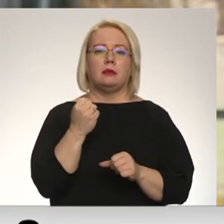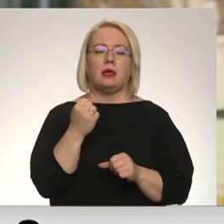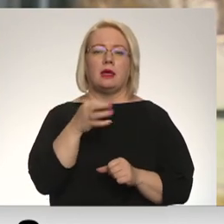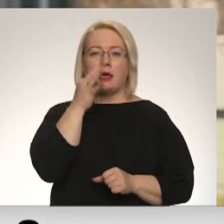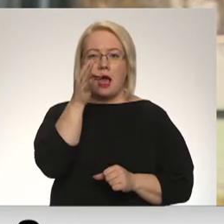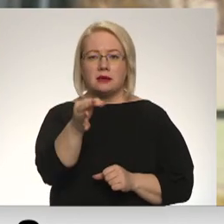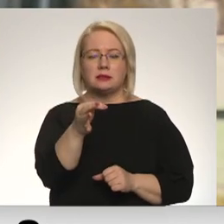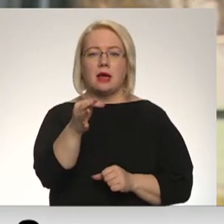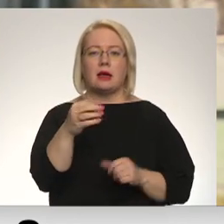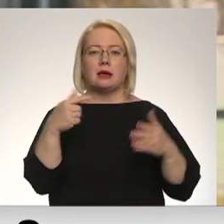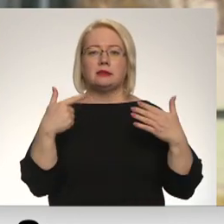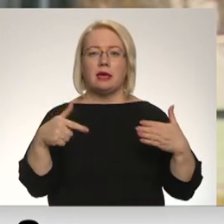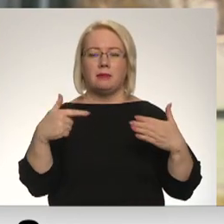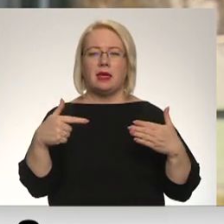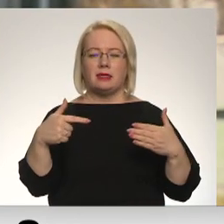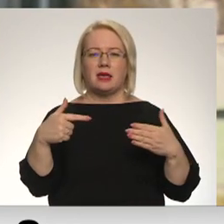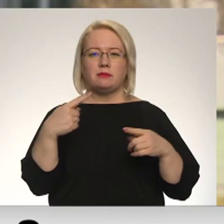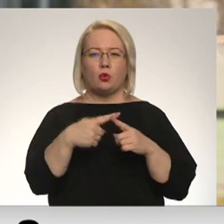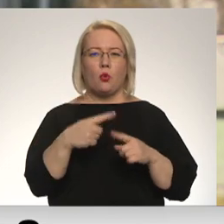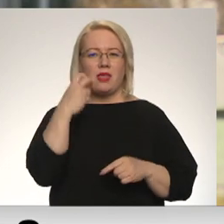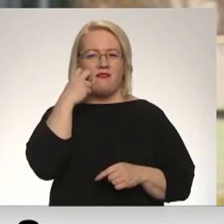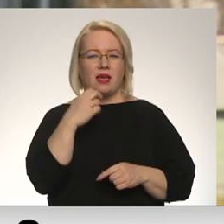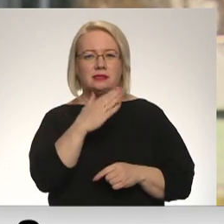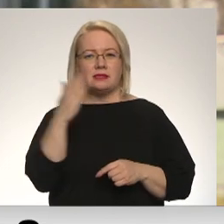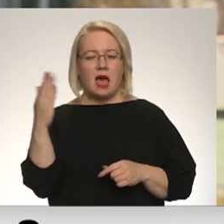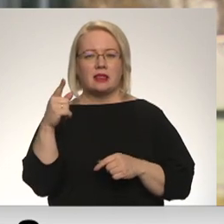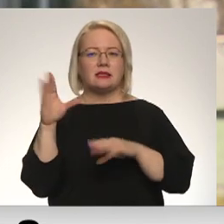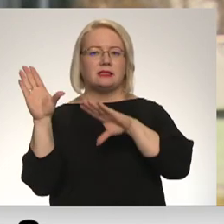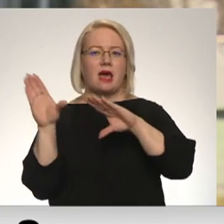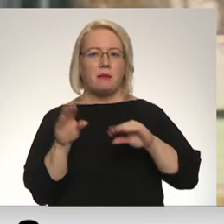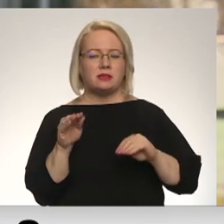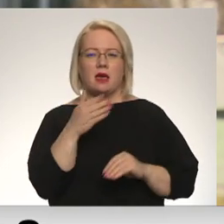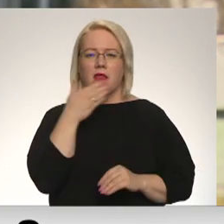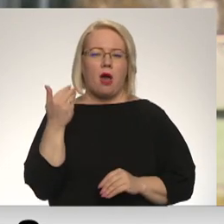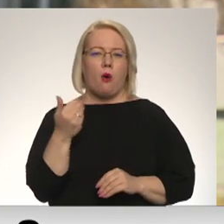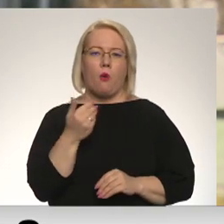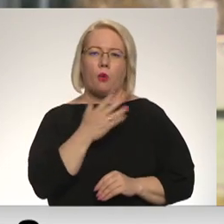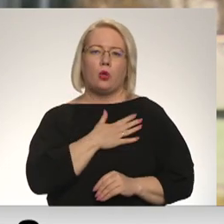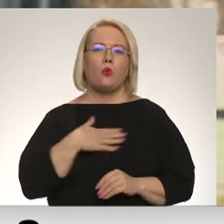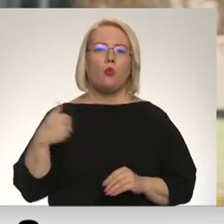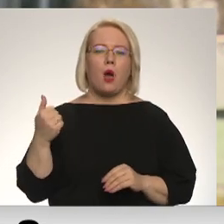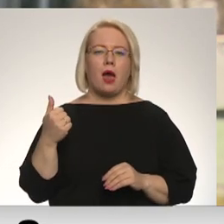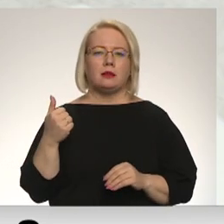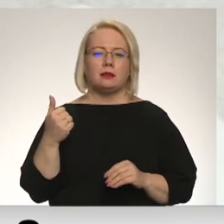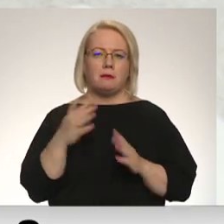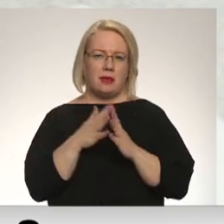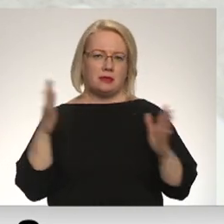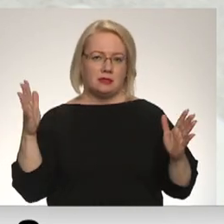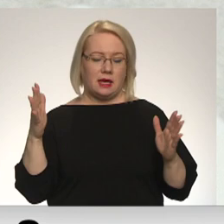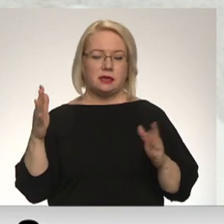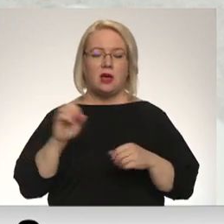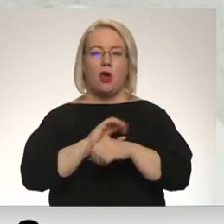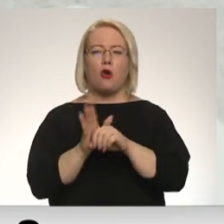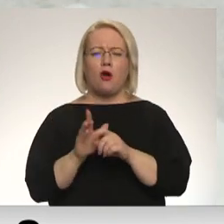jāsaka, 70+, tomēr vēl tas samazinājums nav tik ļoti izteikti liels. Vīrus